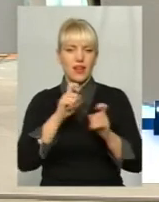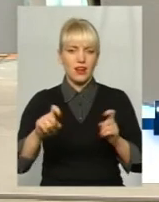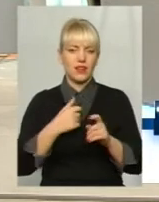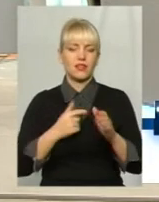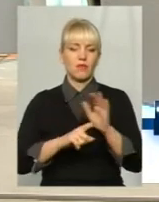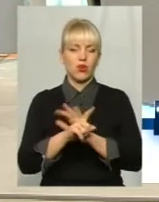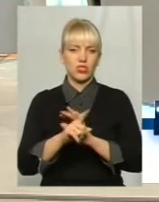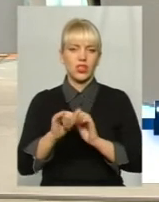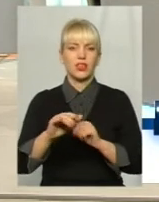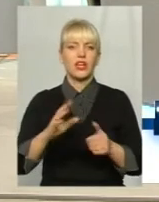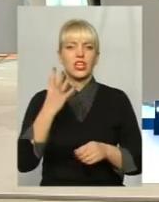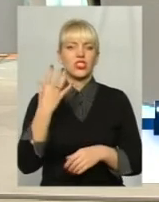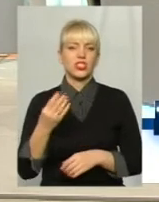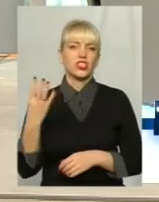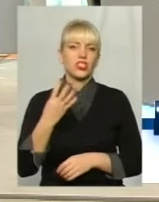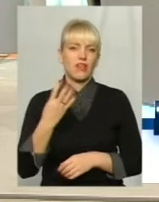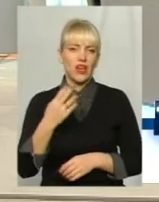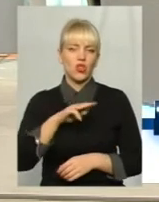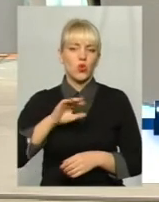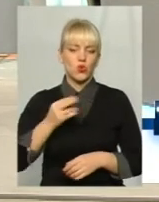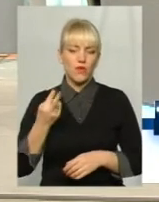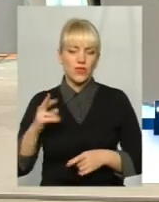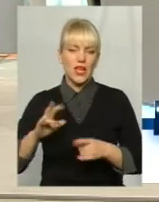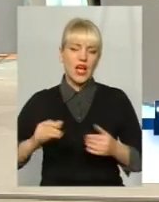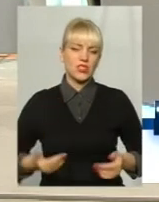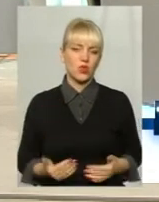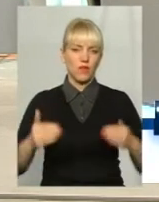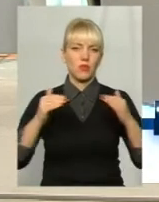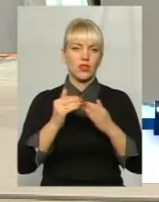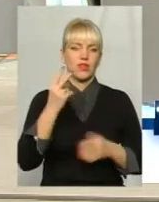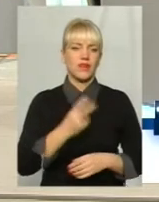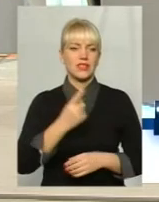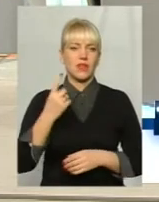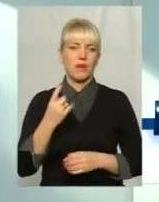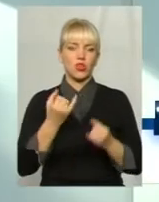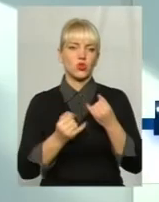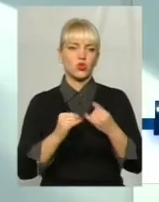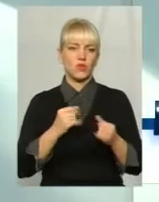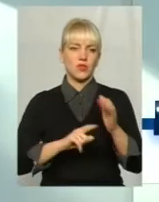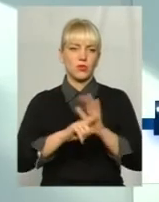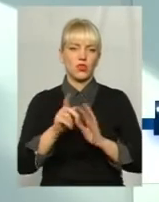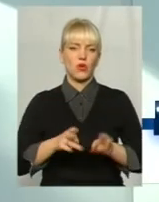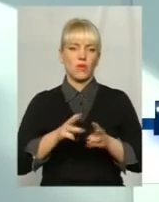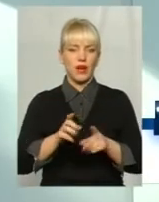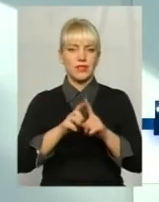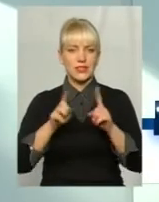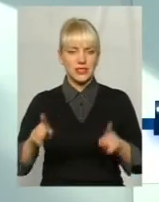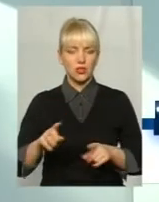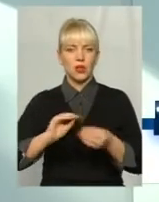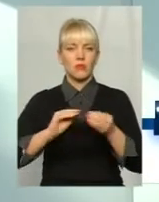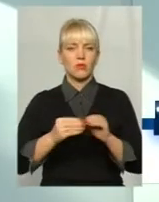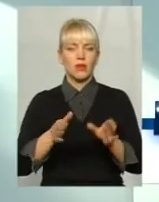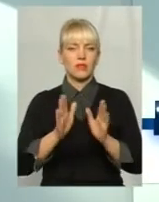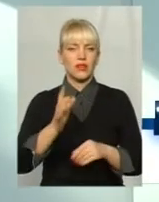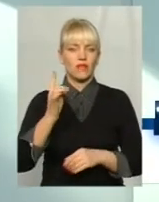загальній світлі школи 4 жовтня, а в житлові будинки 21 жовтня розпочали опальний сезон. Проблема тільки